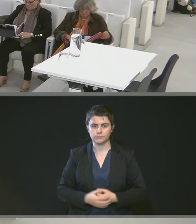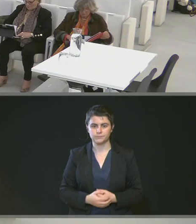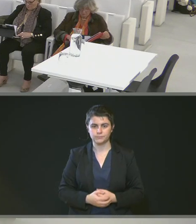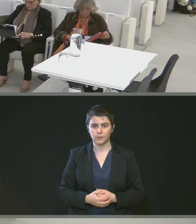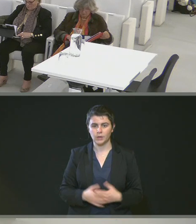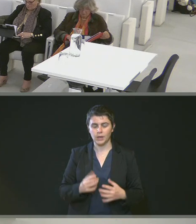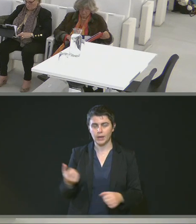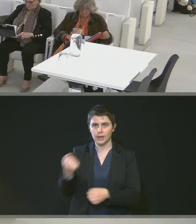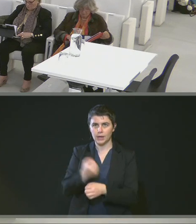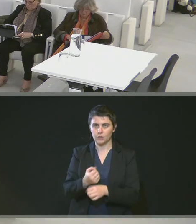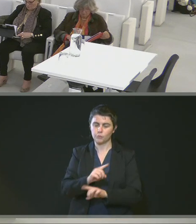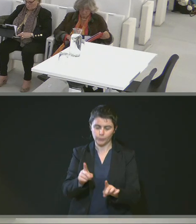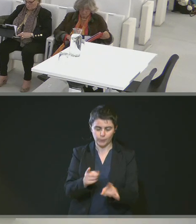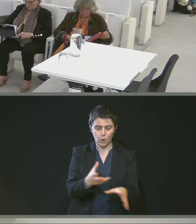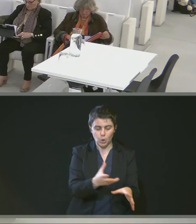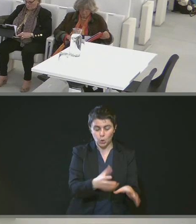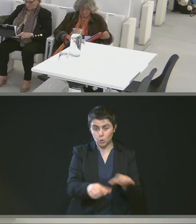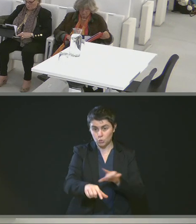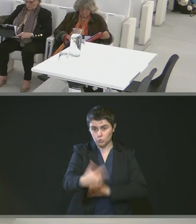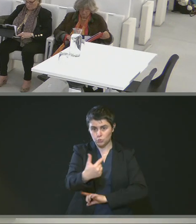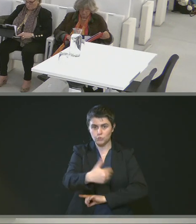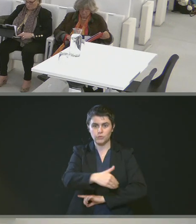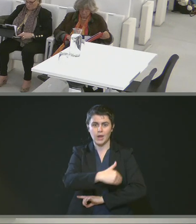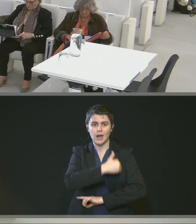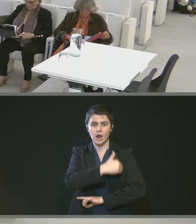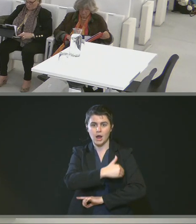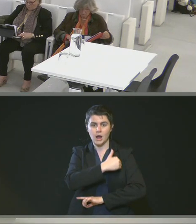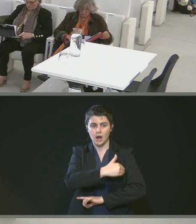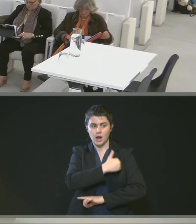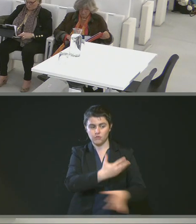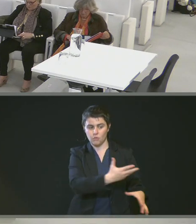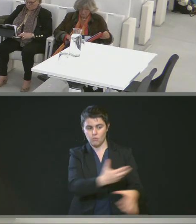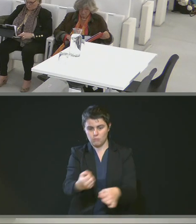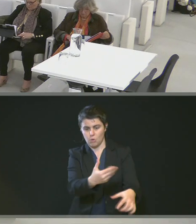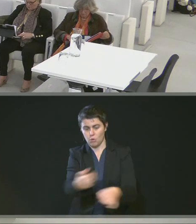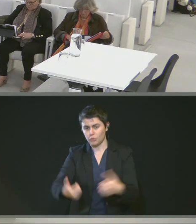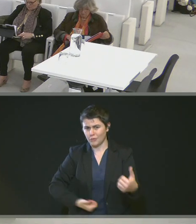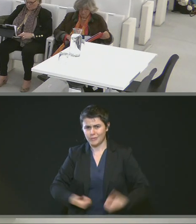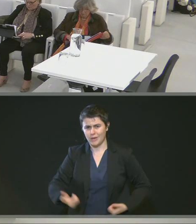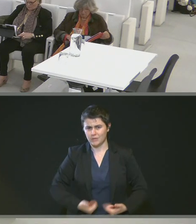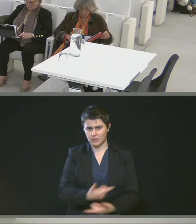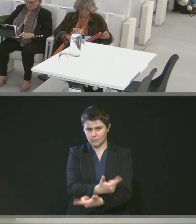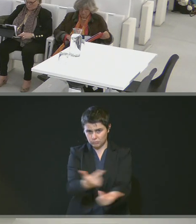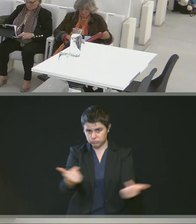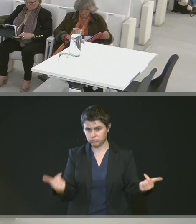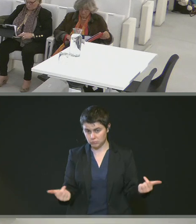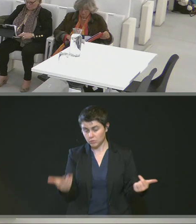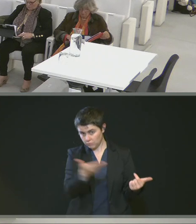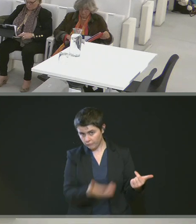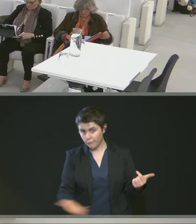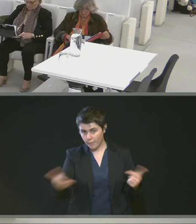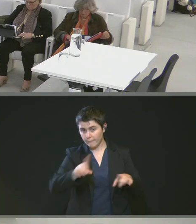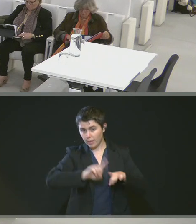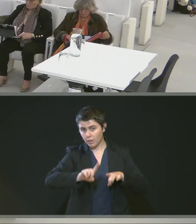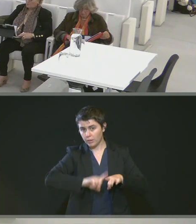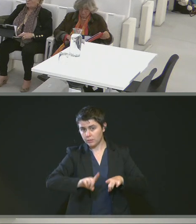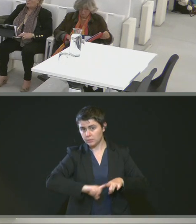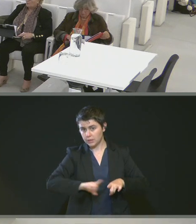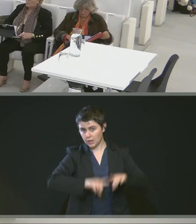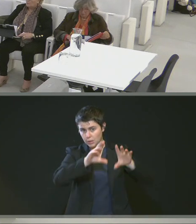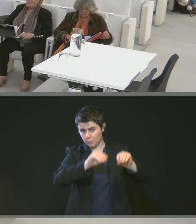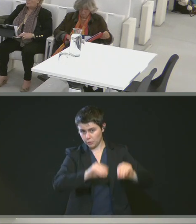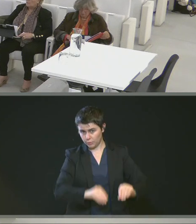recrutement de 12 agents dans différents services, dont vous avez dans la délibération le détail de la présentation des